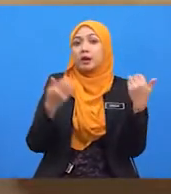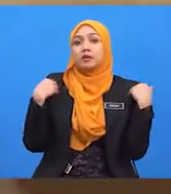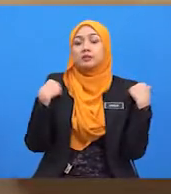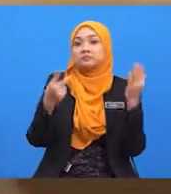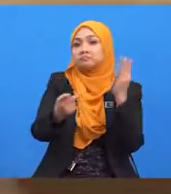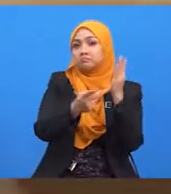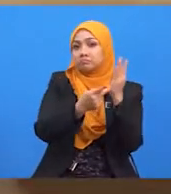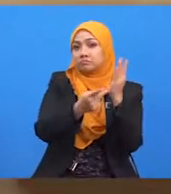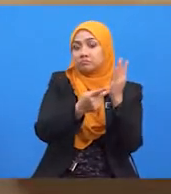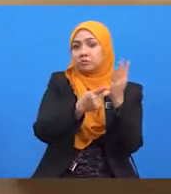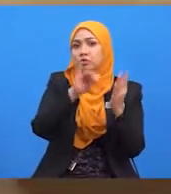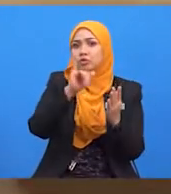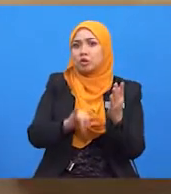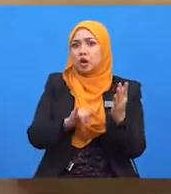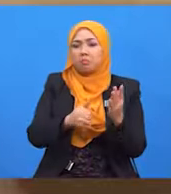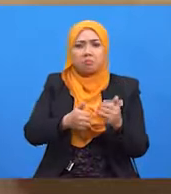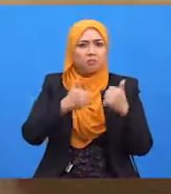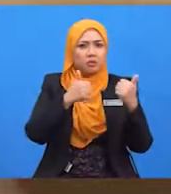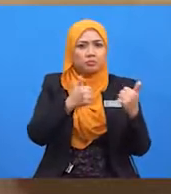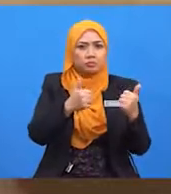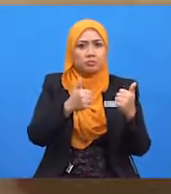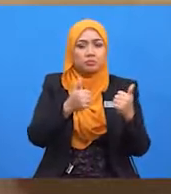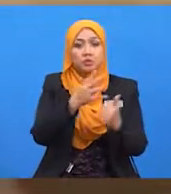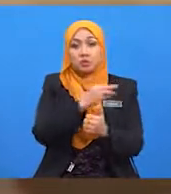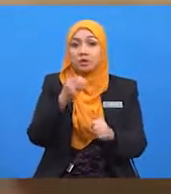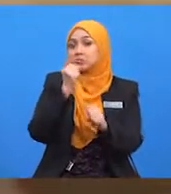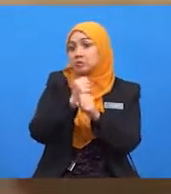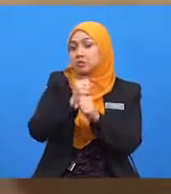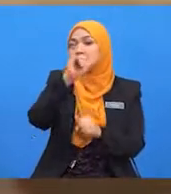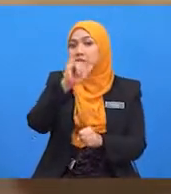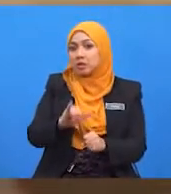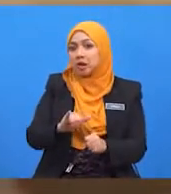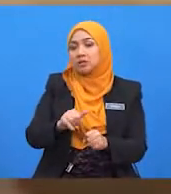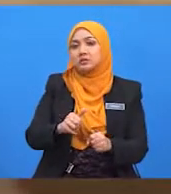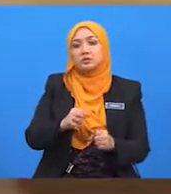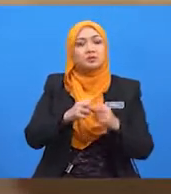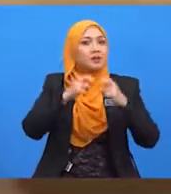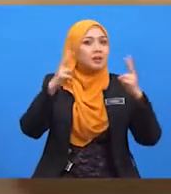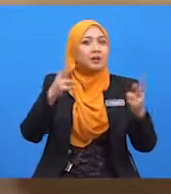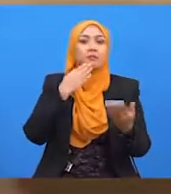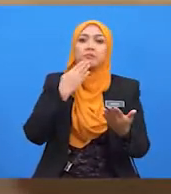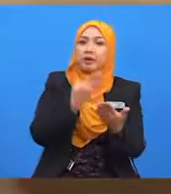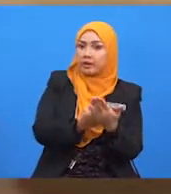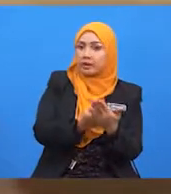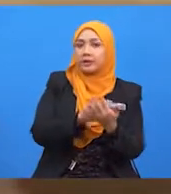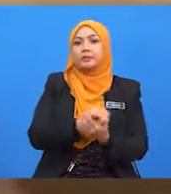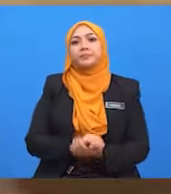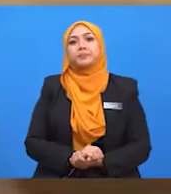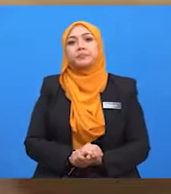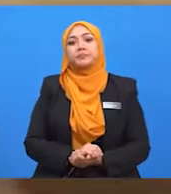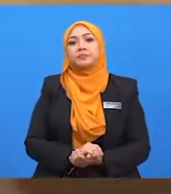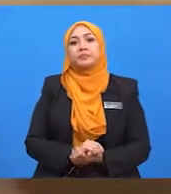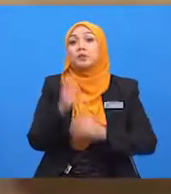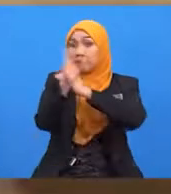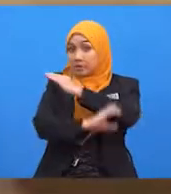serta buruh berkemahiran tinggi dalam bidang otomobil. di sebaliknya, negara